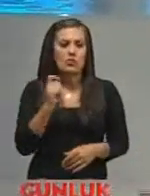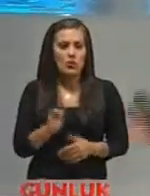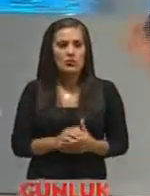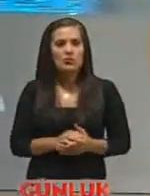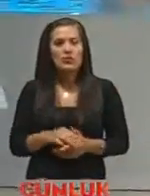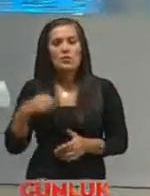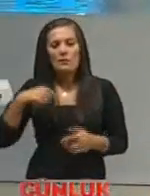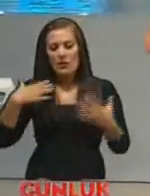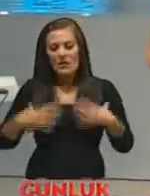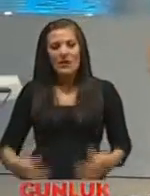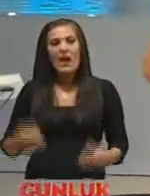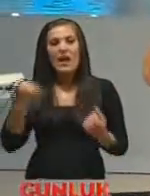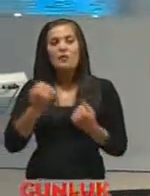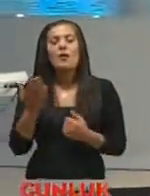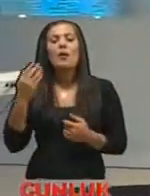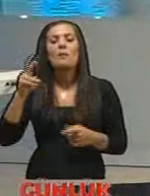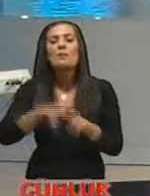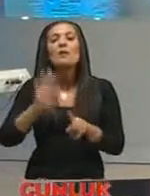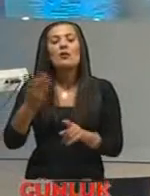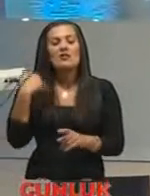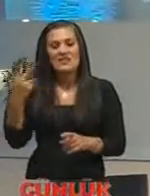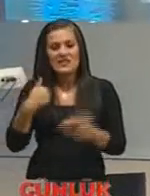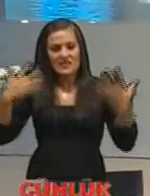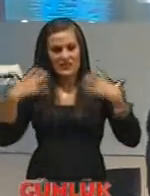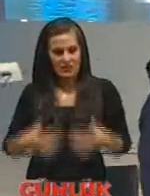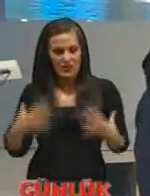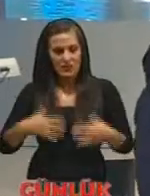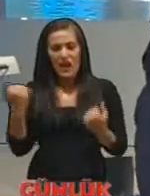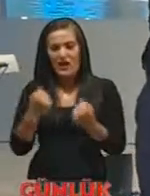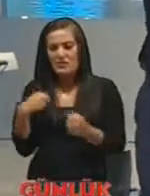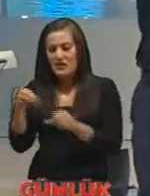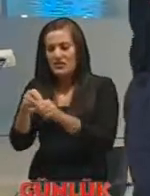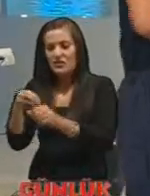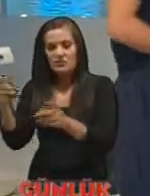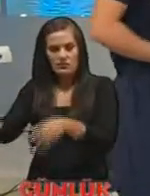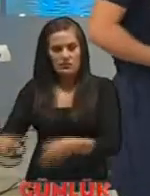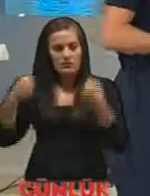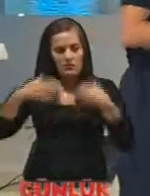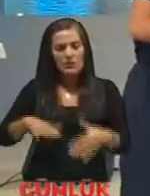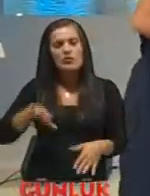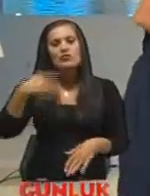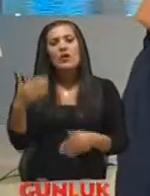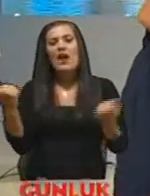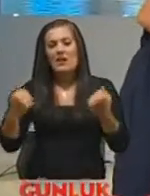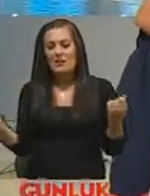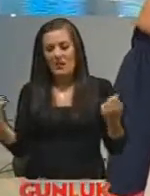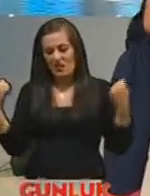şimdi ben bu kıyafetimi araca binmeden önce hızlı bir şekilde giyiyorum çünkü aracın dibinde bulunuyor ardından üst kısmına araç içerisinde bulunuyor